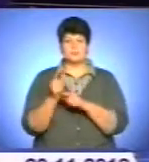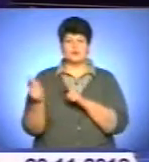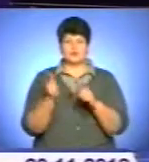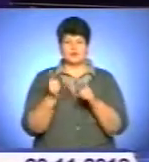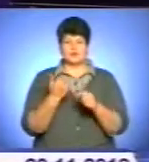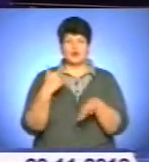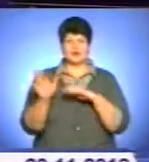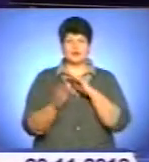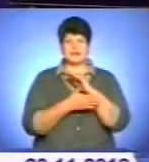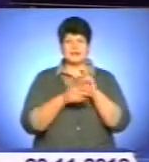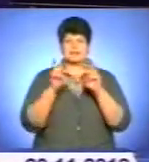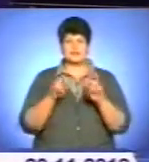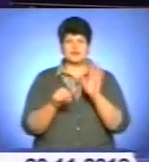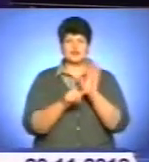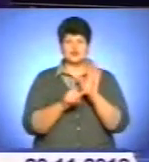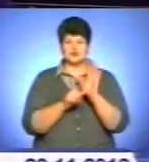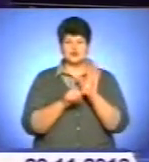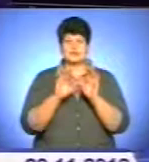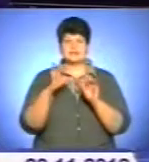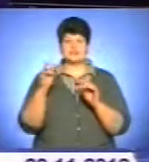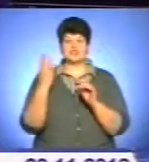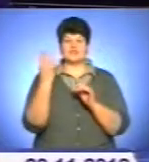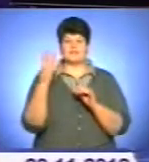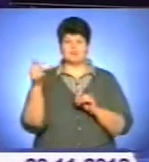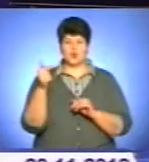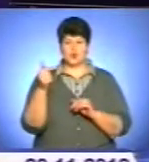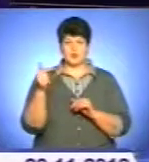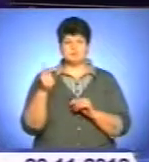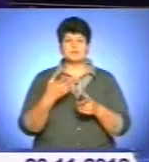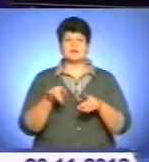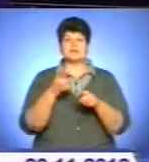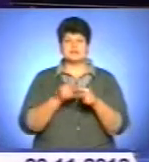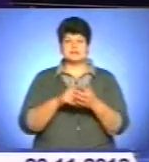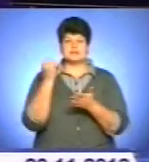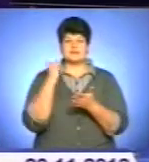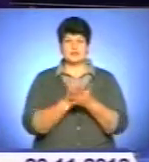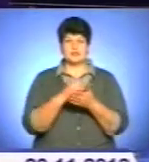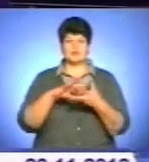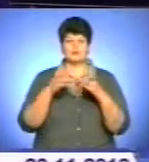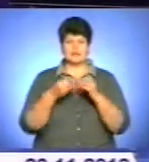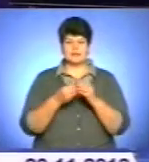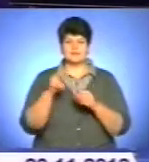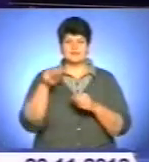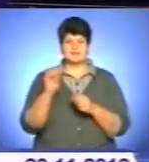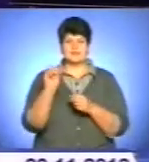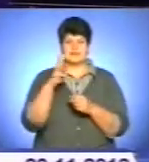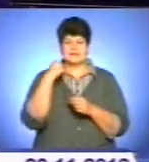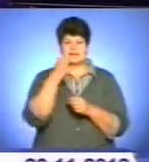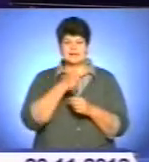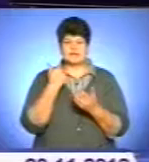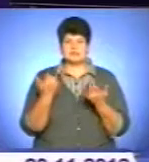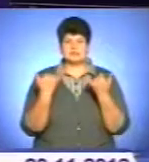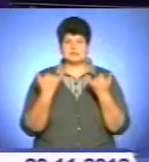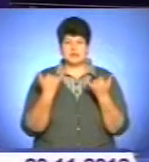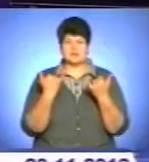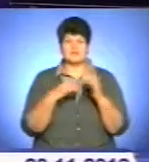парламенту 6-го скликання 4-го грудня. Та ймовірно, щоб затвердити бюджет на 2013 рік нинішнім парламентським складом,